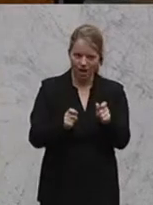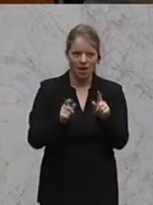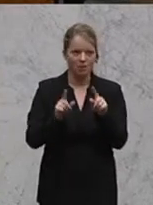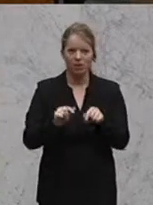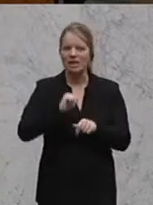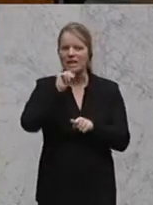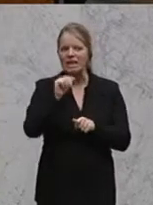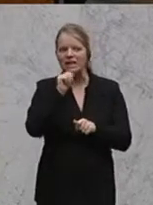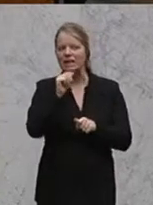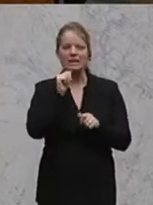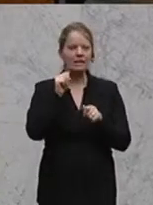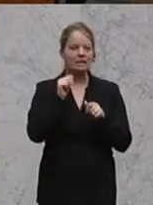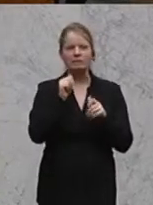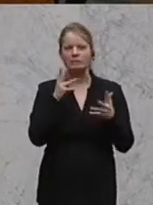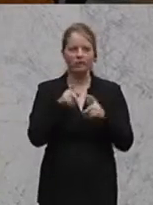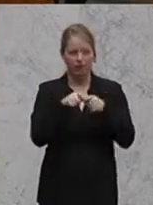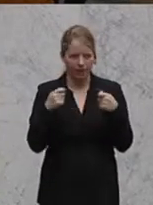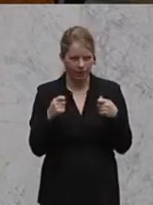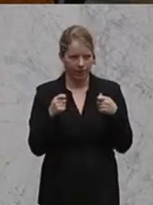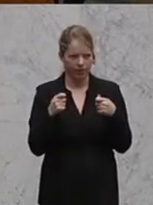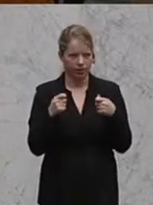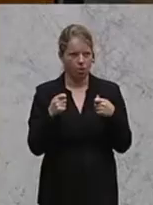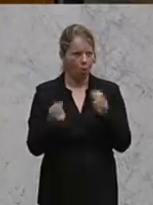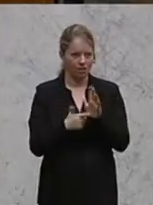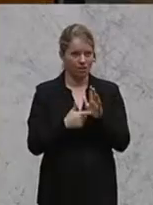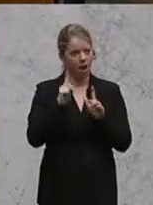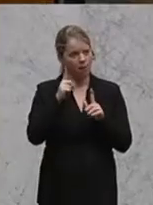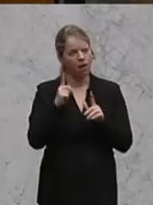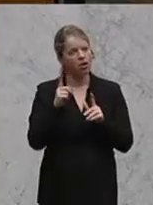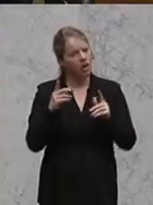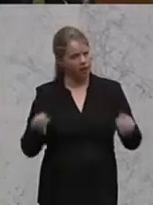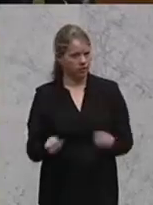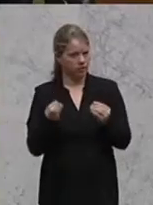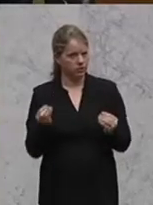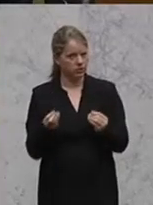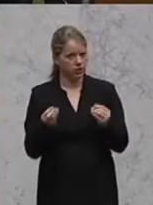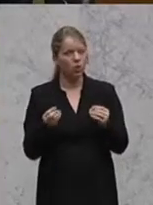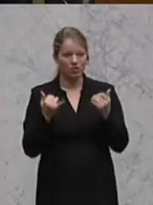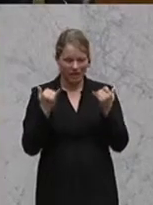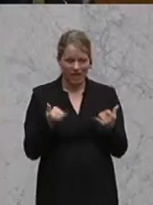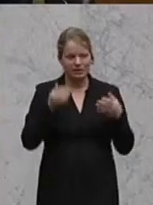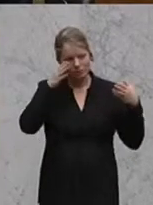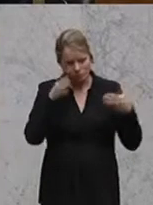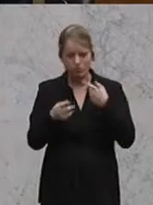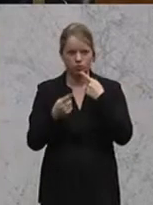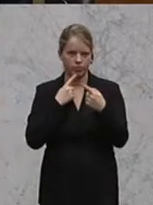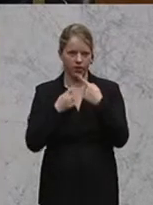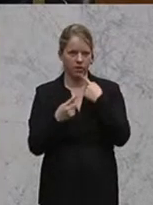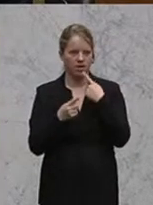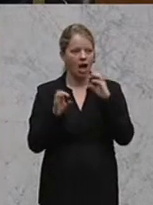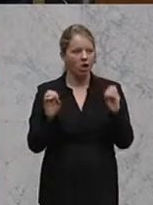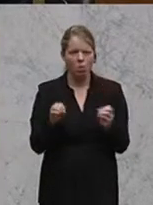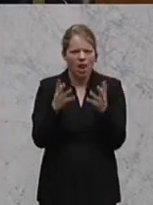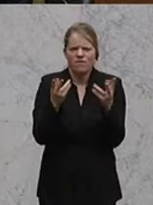aber es ist auch nicht nichts. Und auf das werden wir jetzt eingehen, weil, und warum ist das jetzt so aktuell, knapp vor